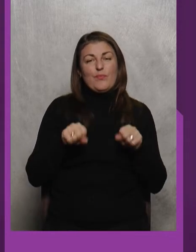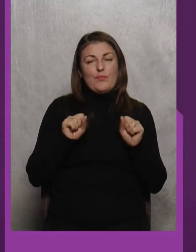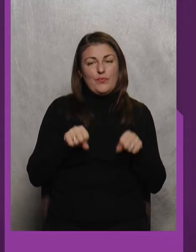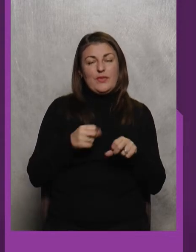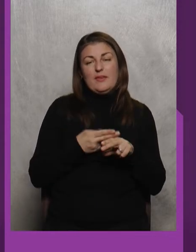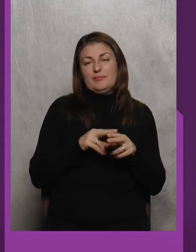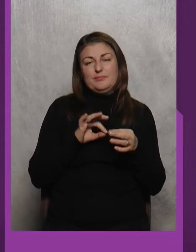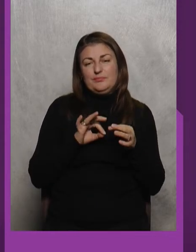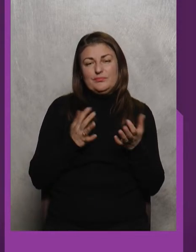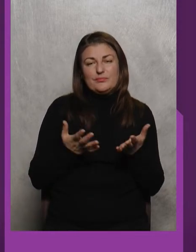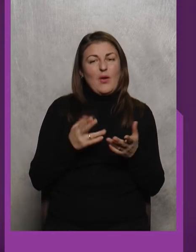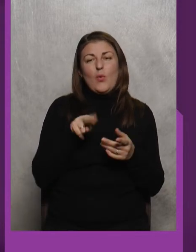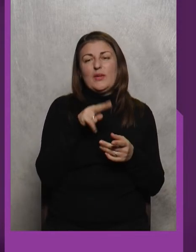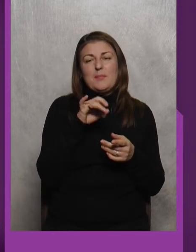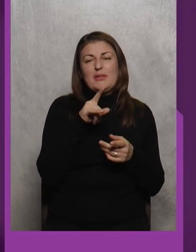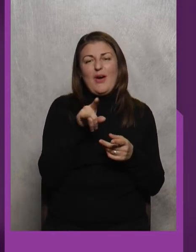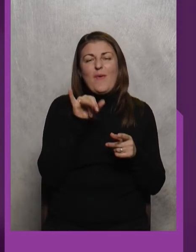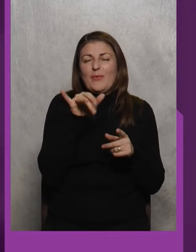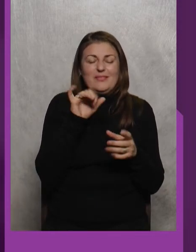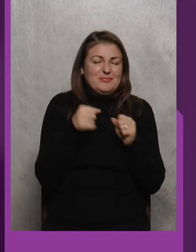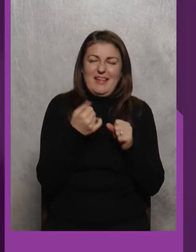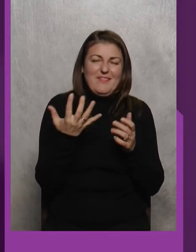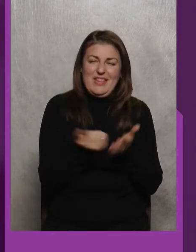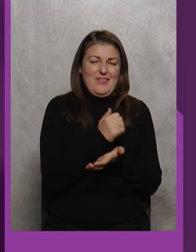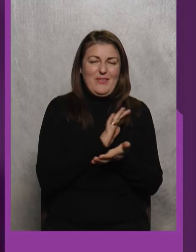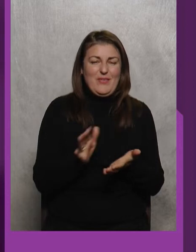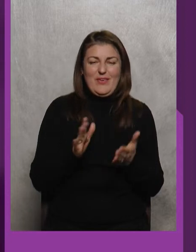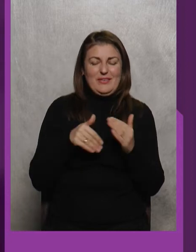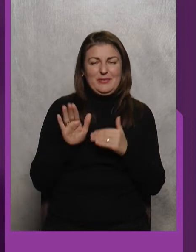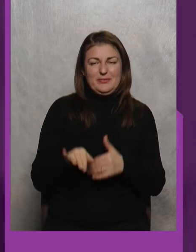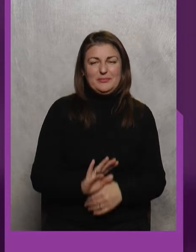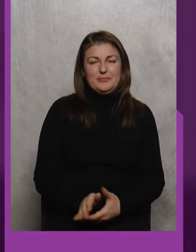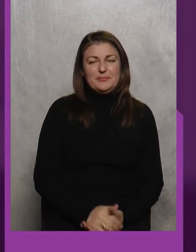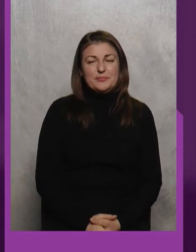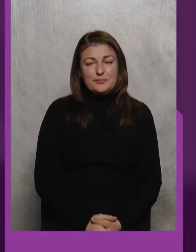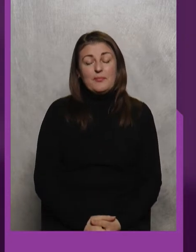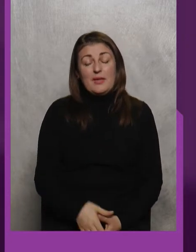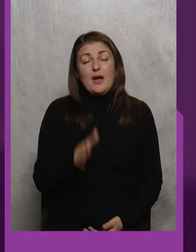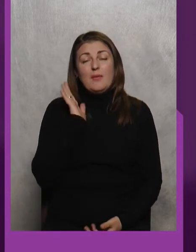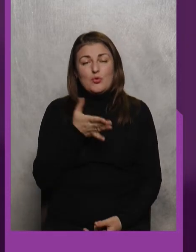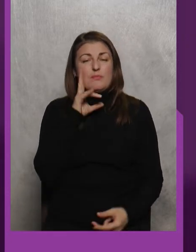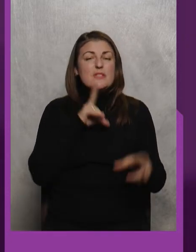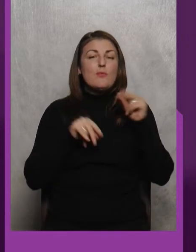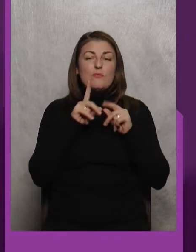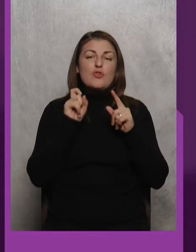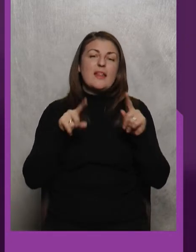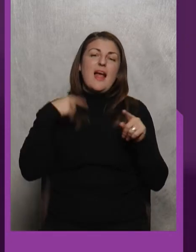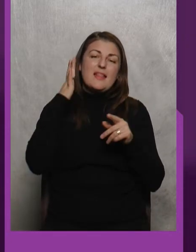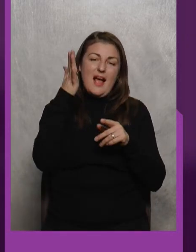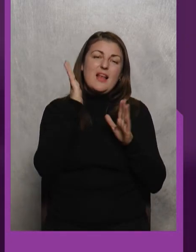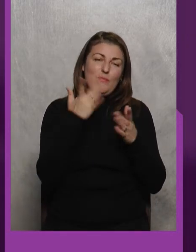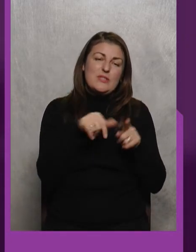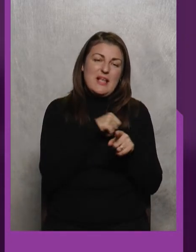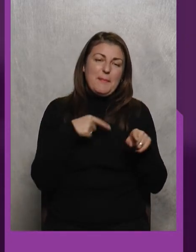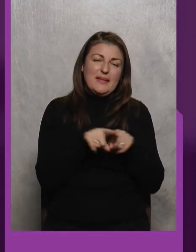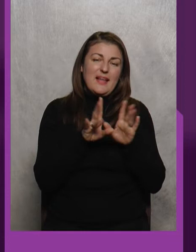Ну у Дмитра не уходять Від Дмитра не уходять, так Ну будемо сподіватися, що і надалі буде саме